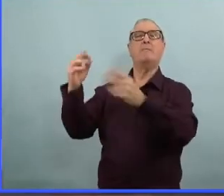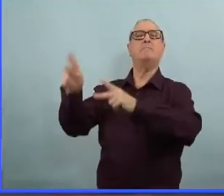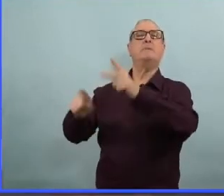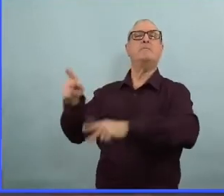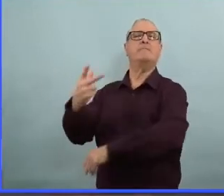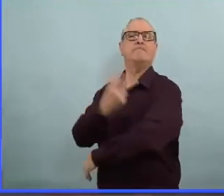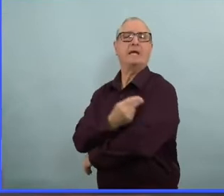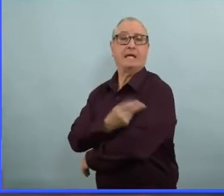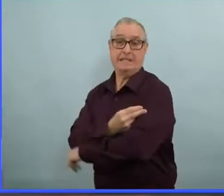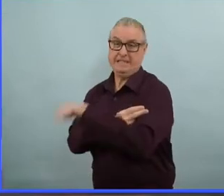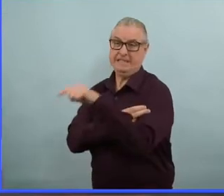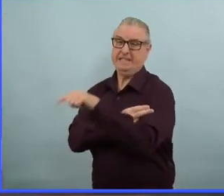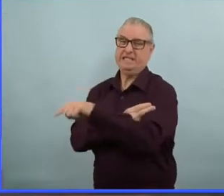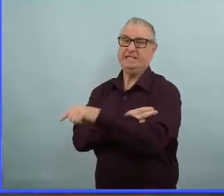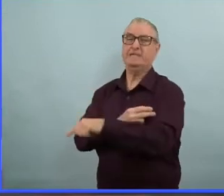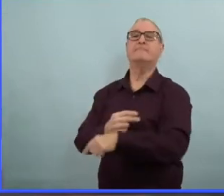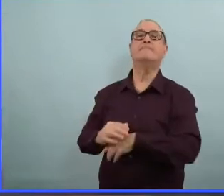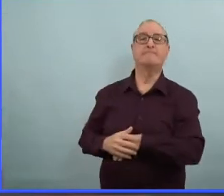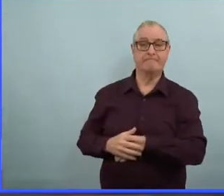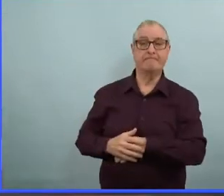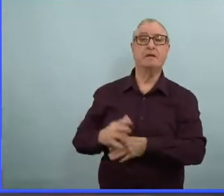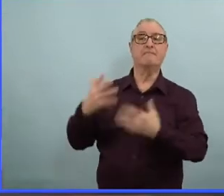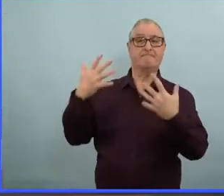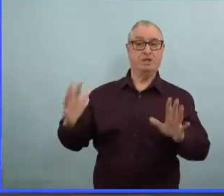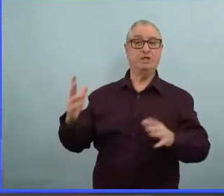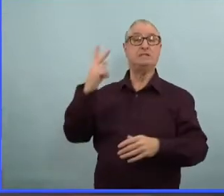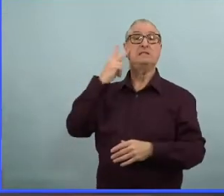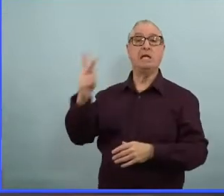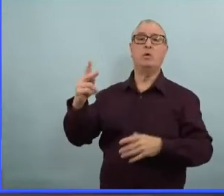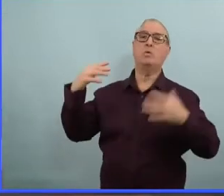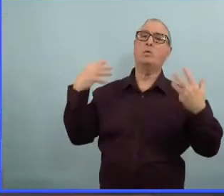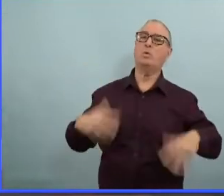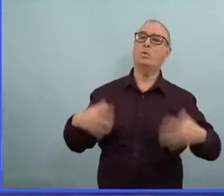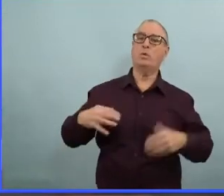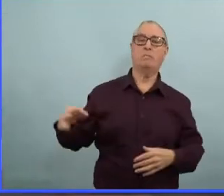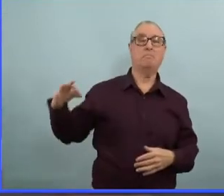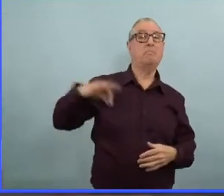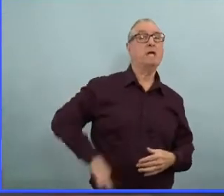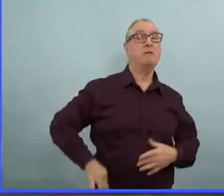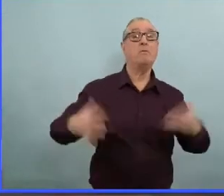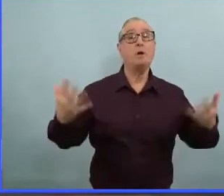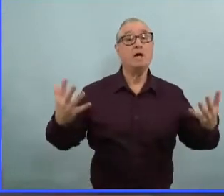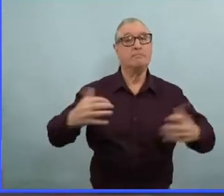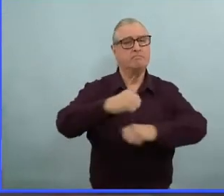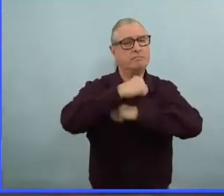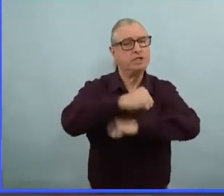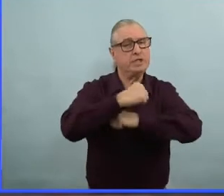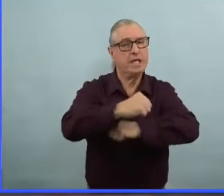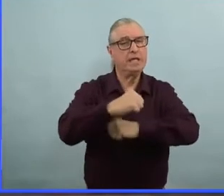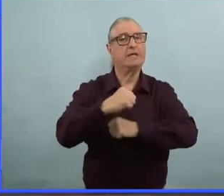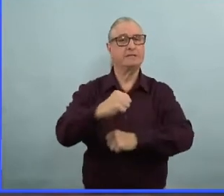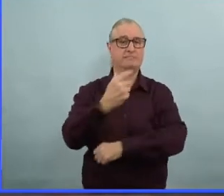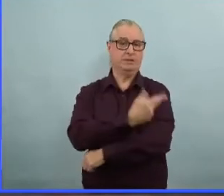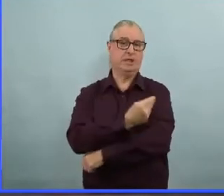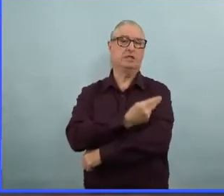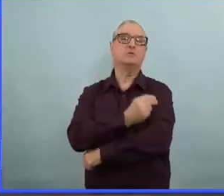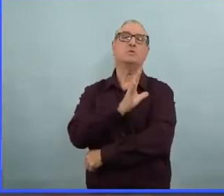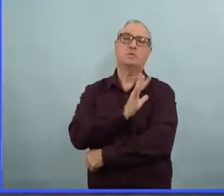On voit certainement l'avantage d'être vacciné parce que ça protège les gens contre les maladies graves de la COVID.